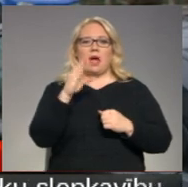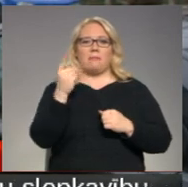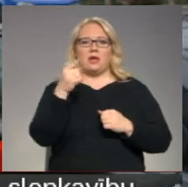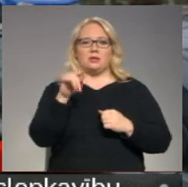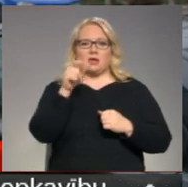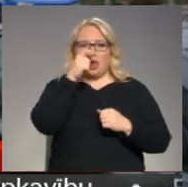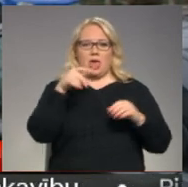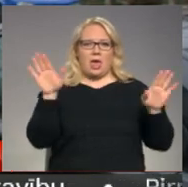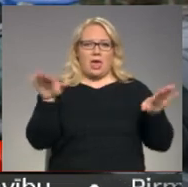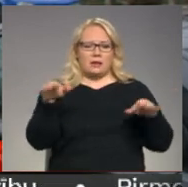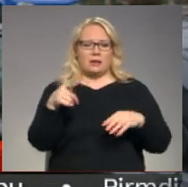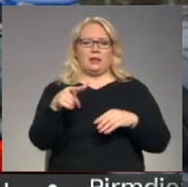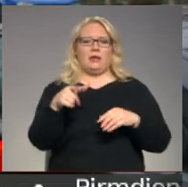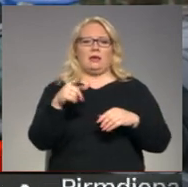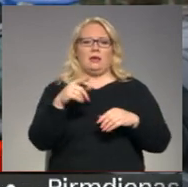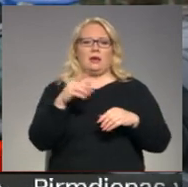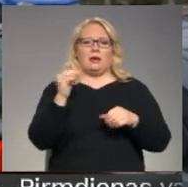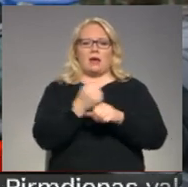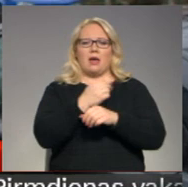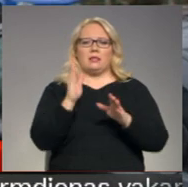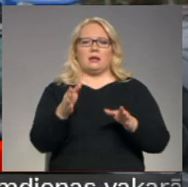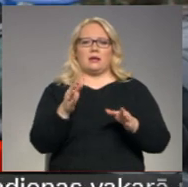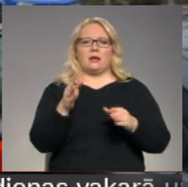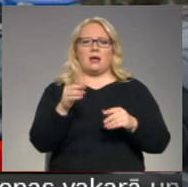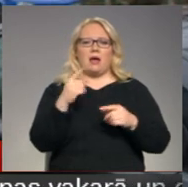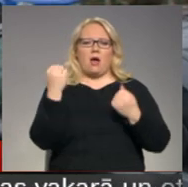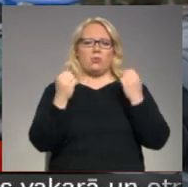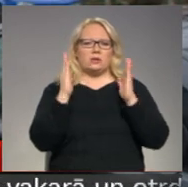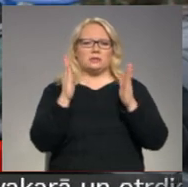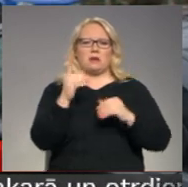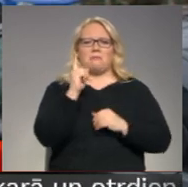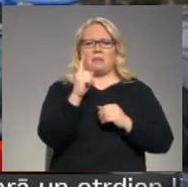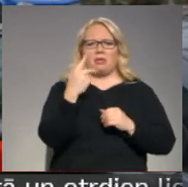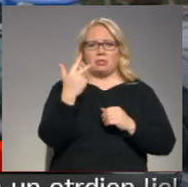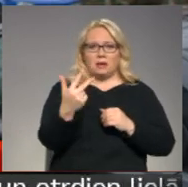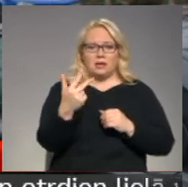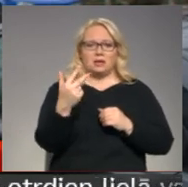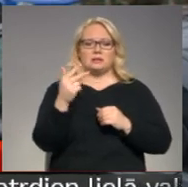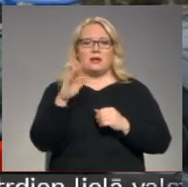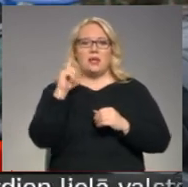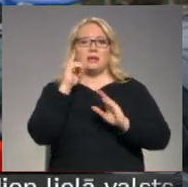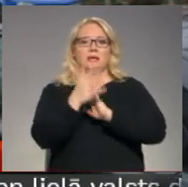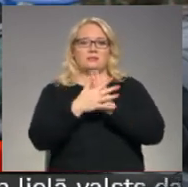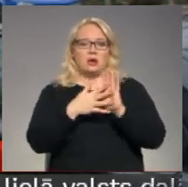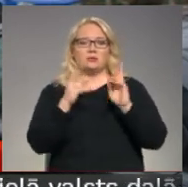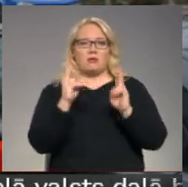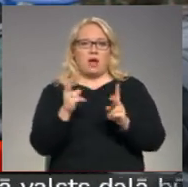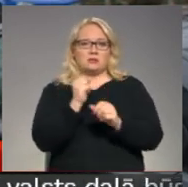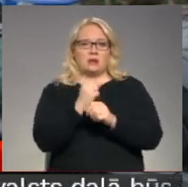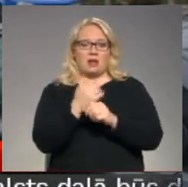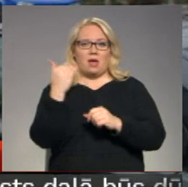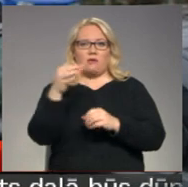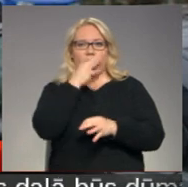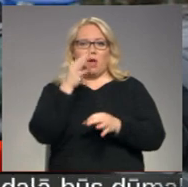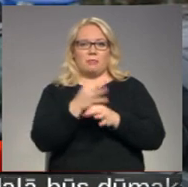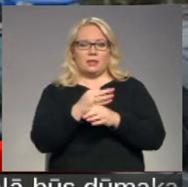P32, teiksim, gar kā nālauks autoceļu P3, lai viņi saprast, kā strādā viņa atbildīgie